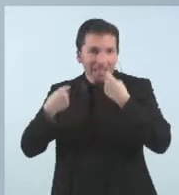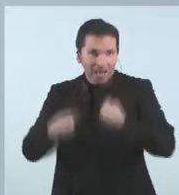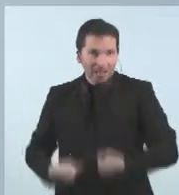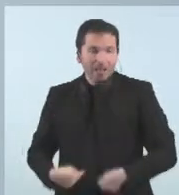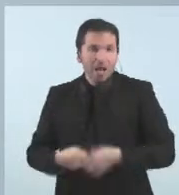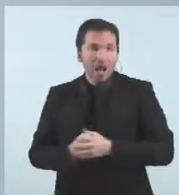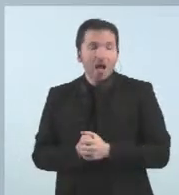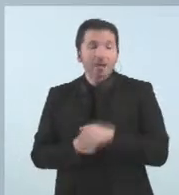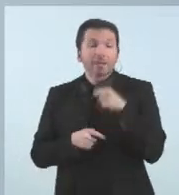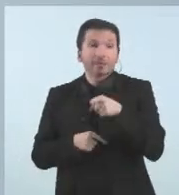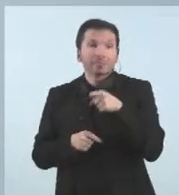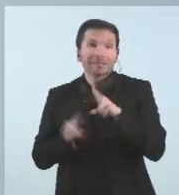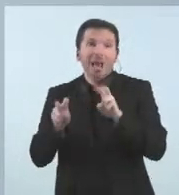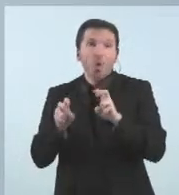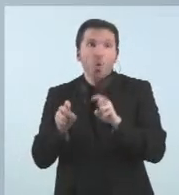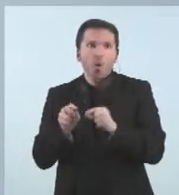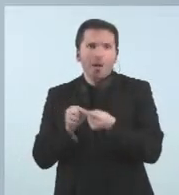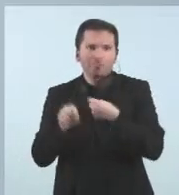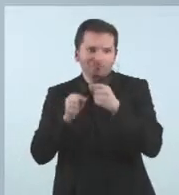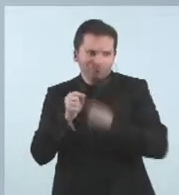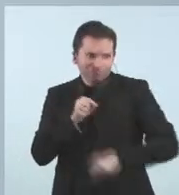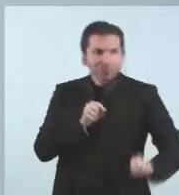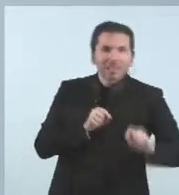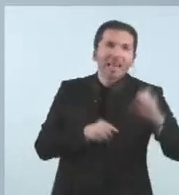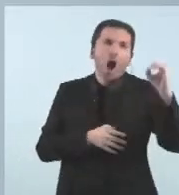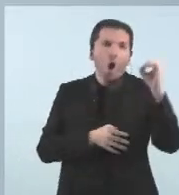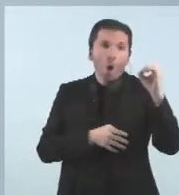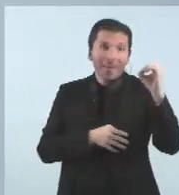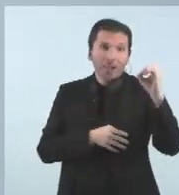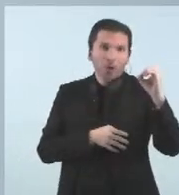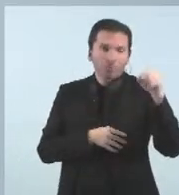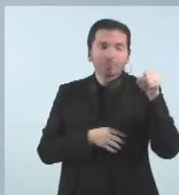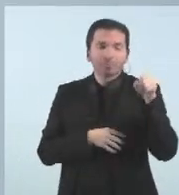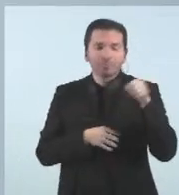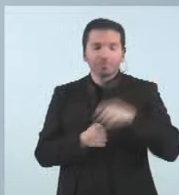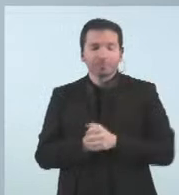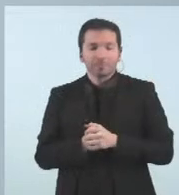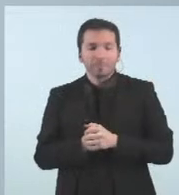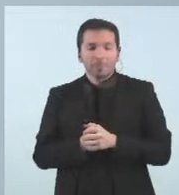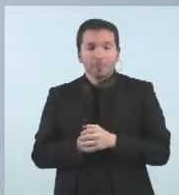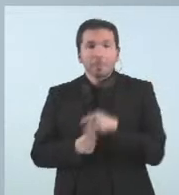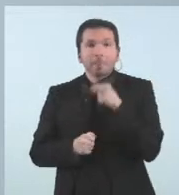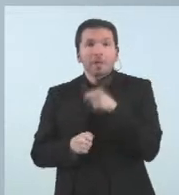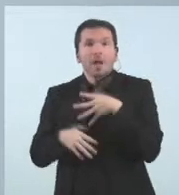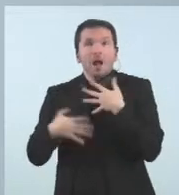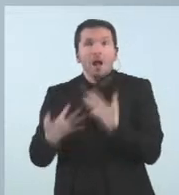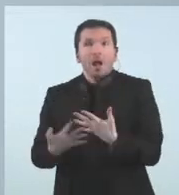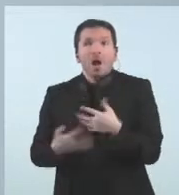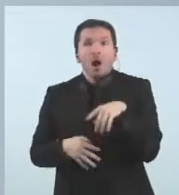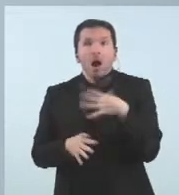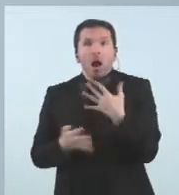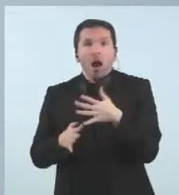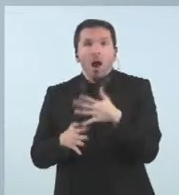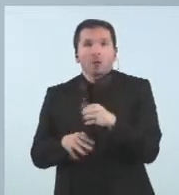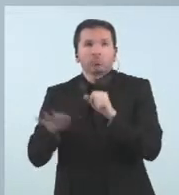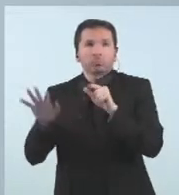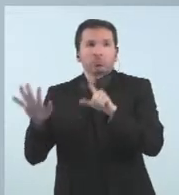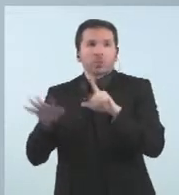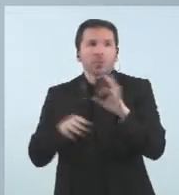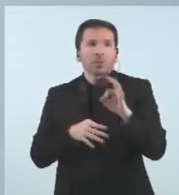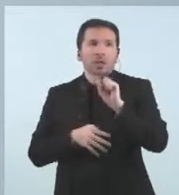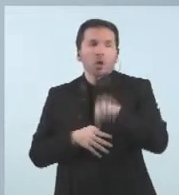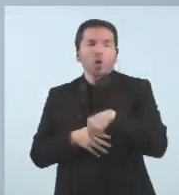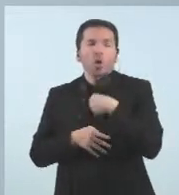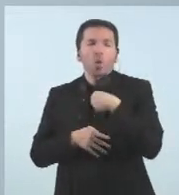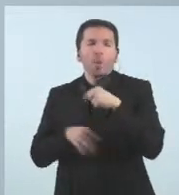de la variant Omicron. Sobre l'edat de 12 a 15 anys, en aquests moments tenim un 70,9% en primera